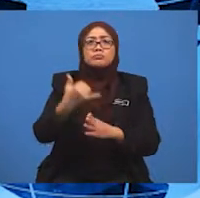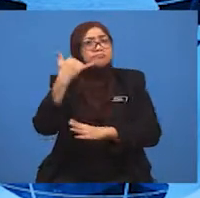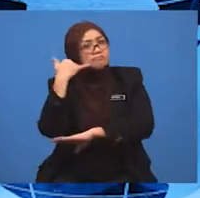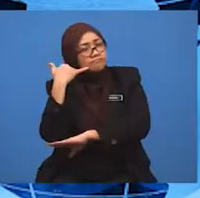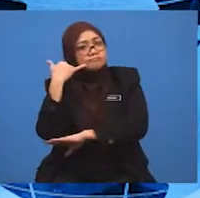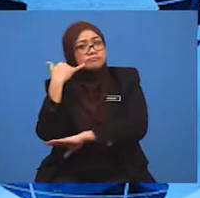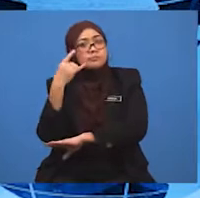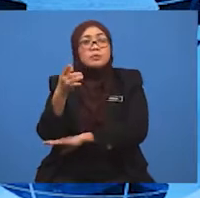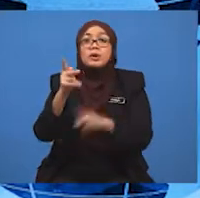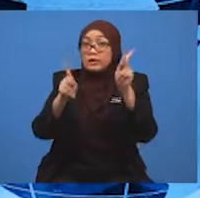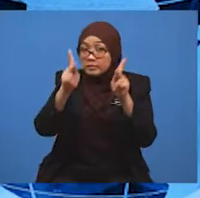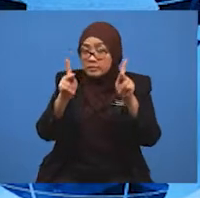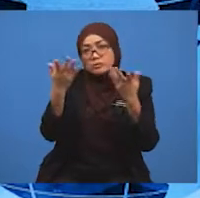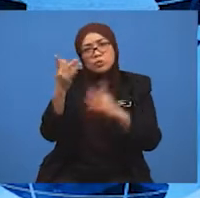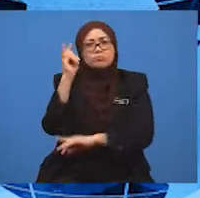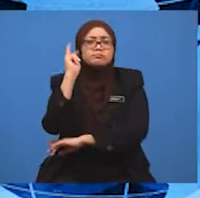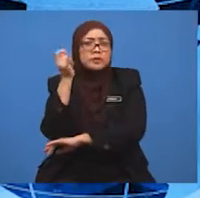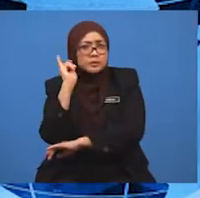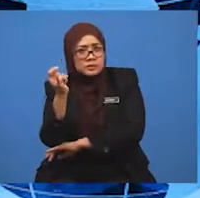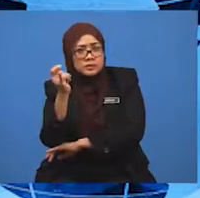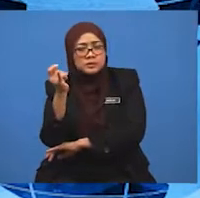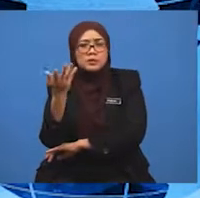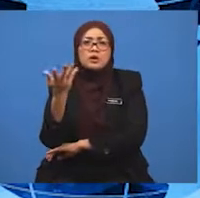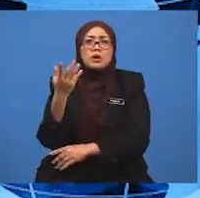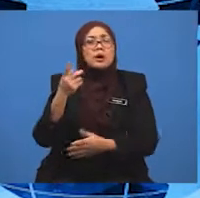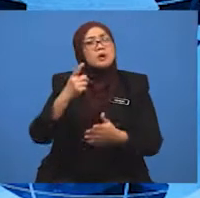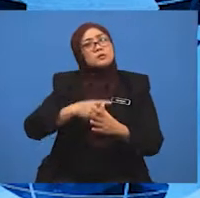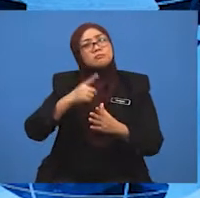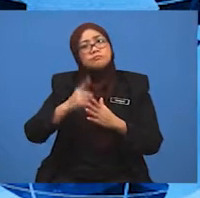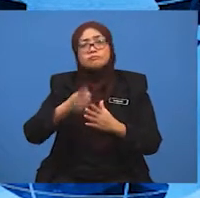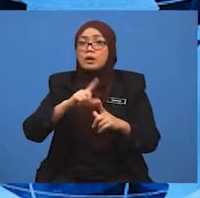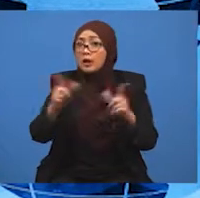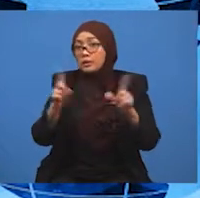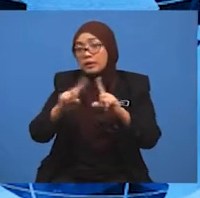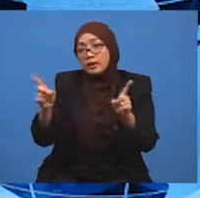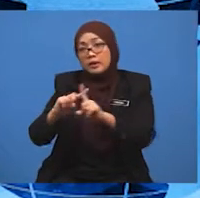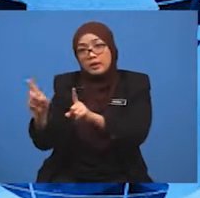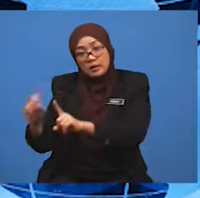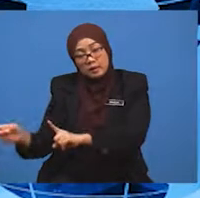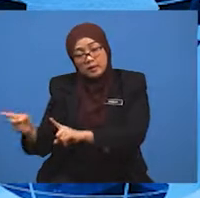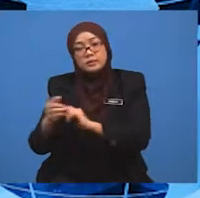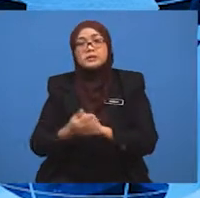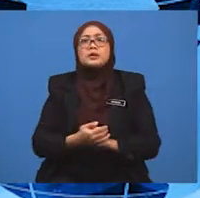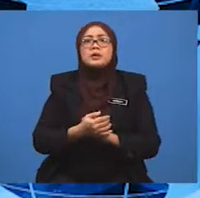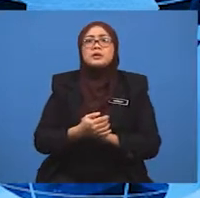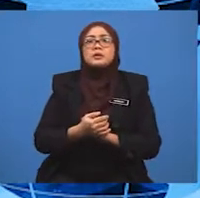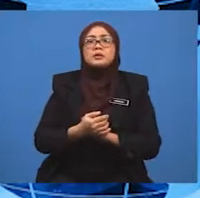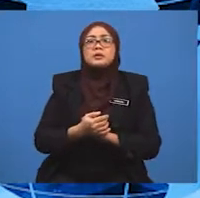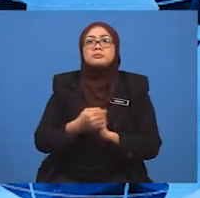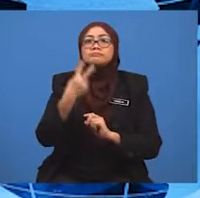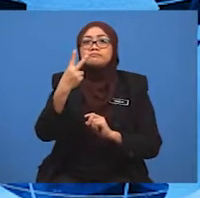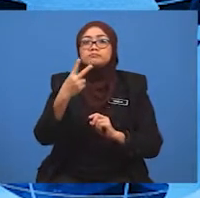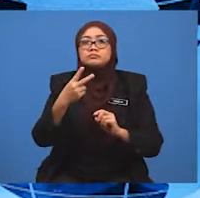kereta, teksi, limozin atau pengangkutan awam yang lain melalui